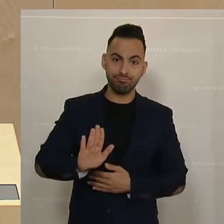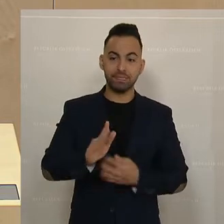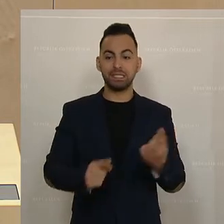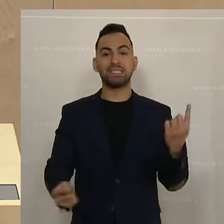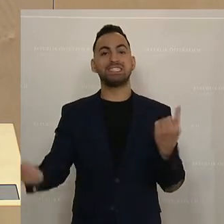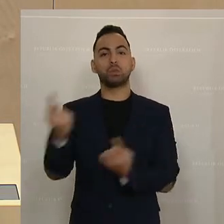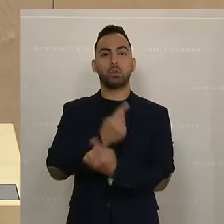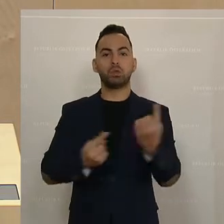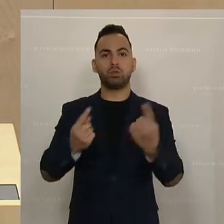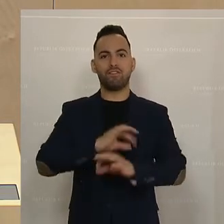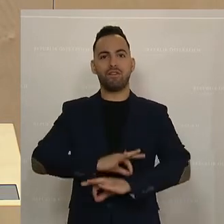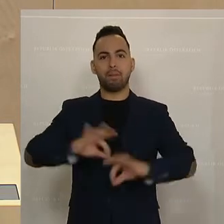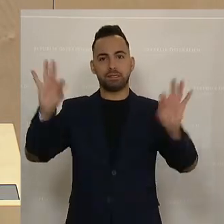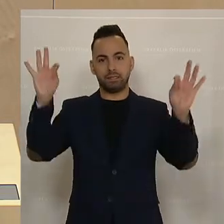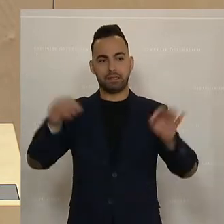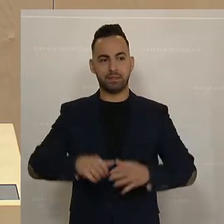zu verbessern.